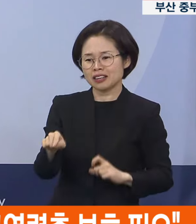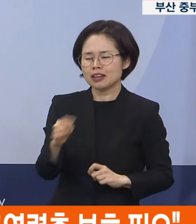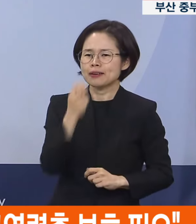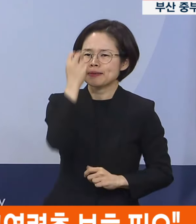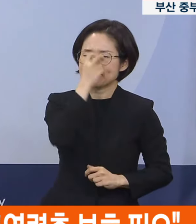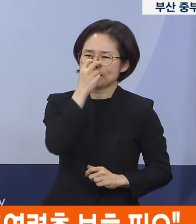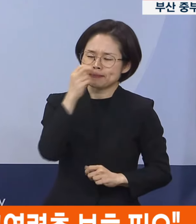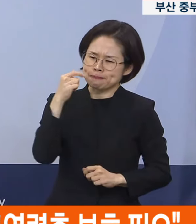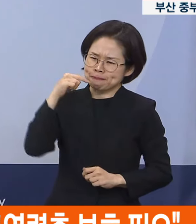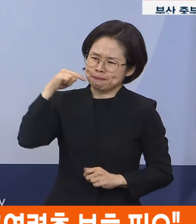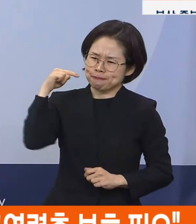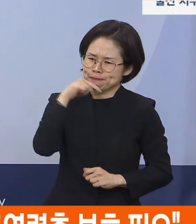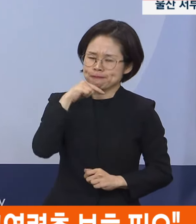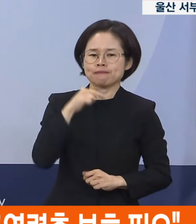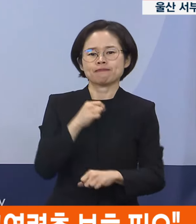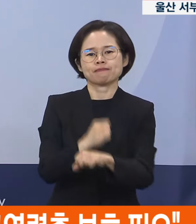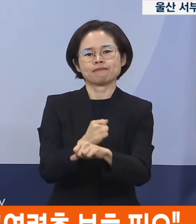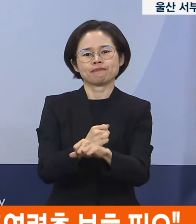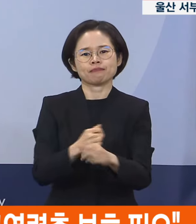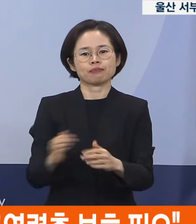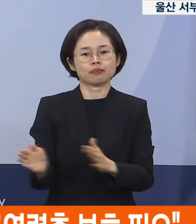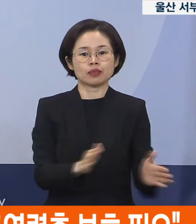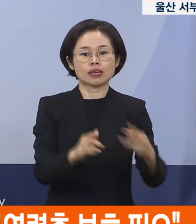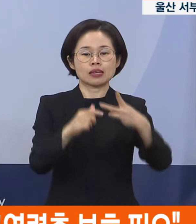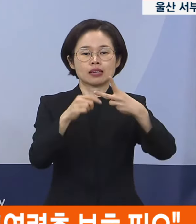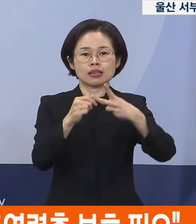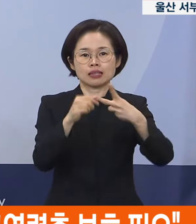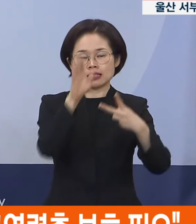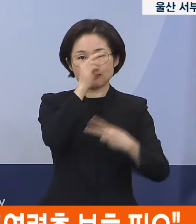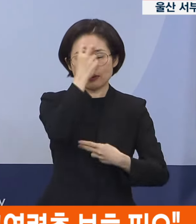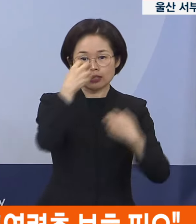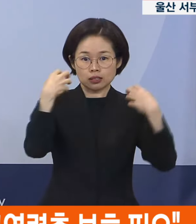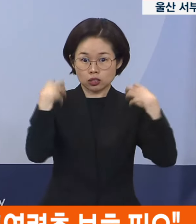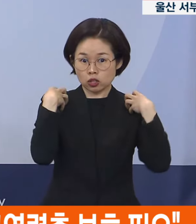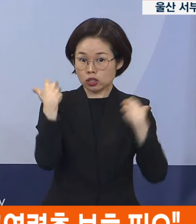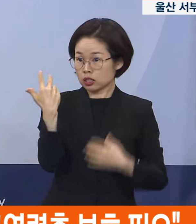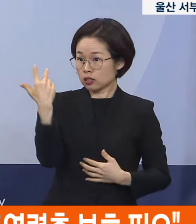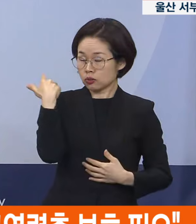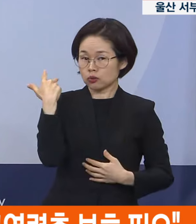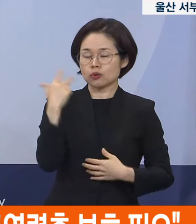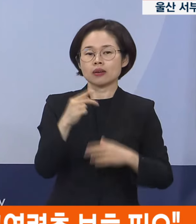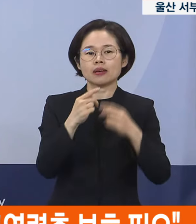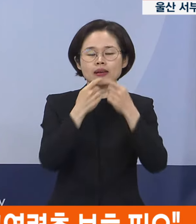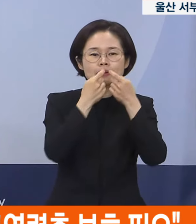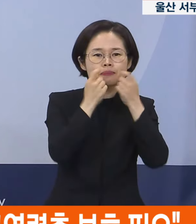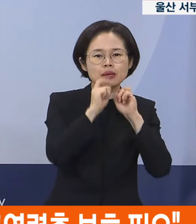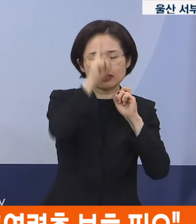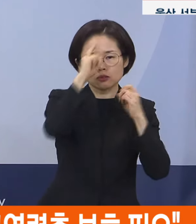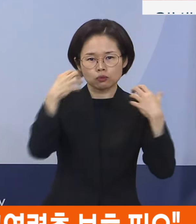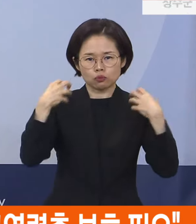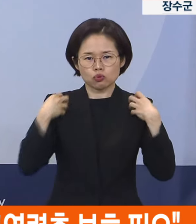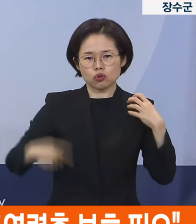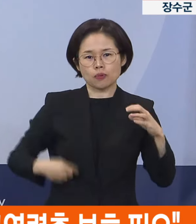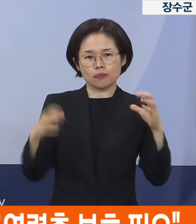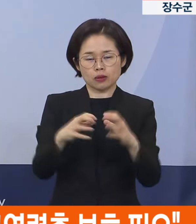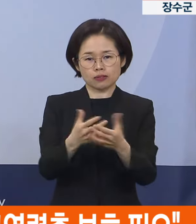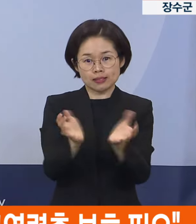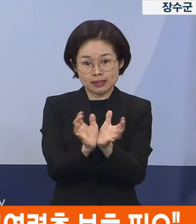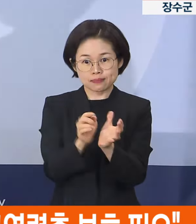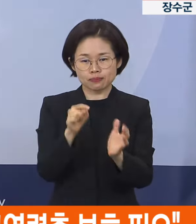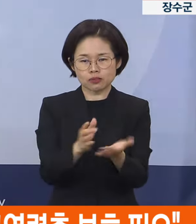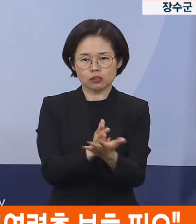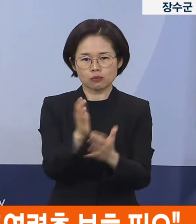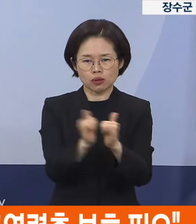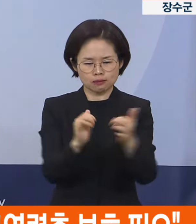하겠습니다. 둘째, 질병관리청은 지난주 민간협의처에서 전문가들과 논의를 통해서